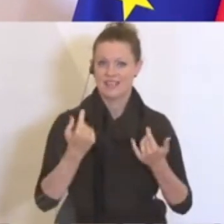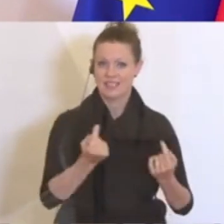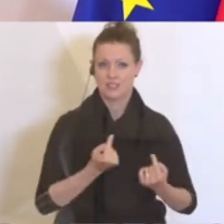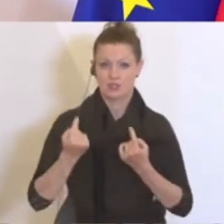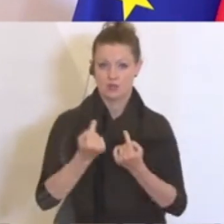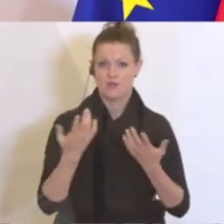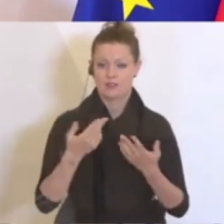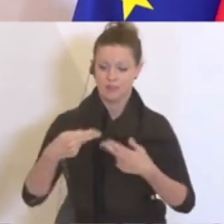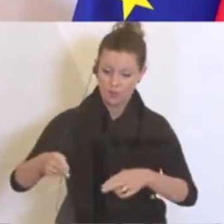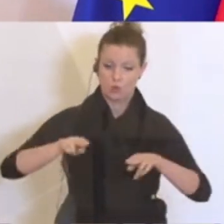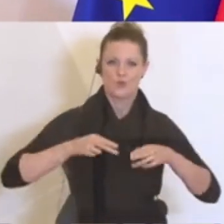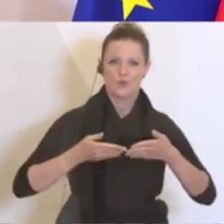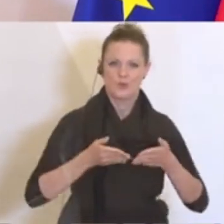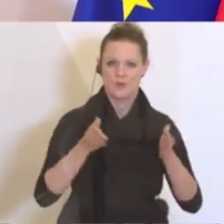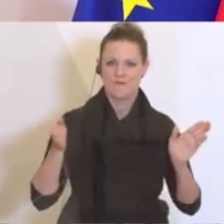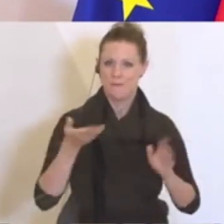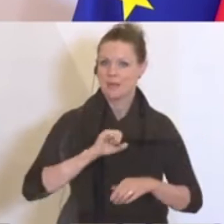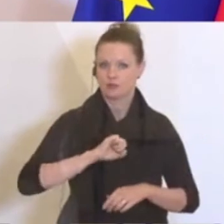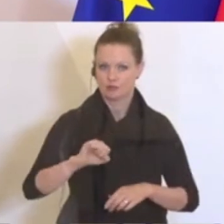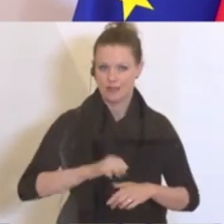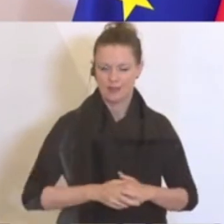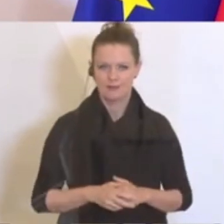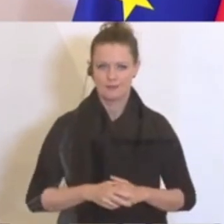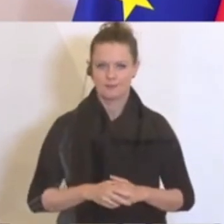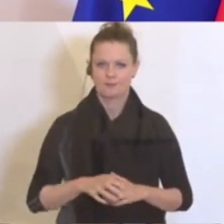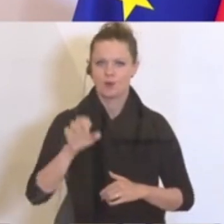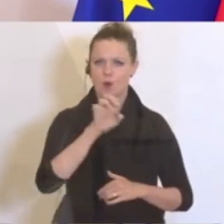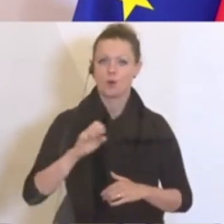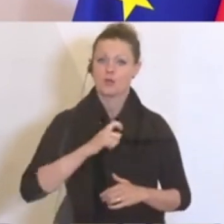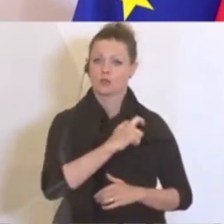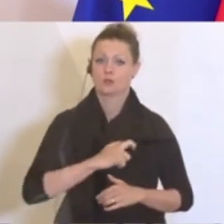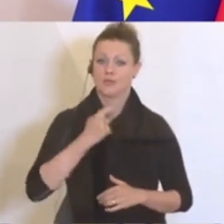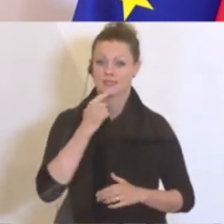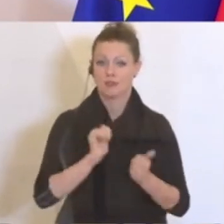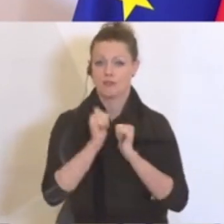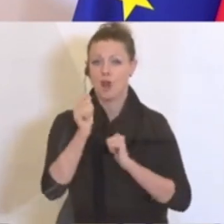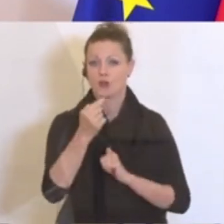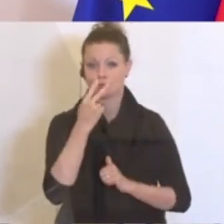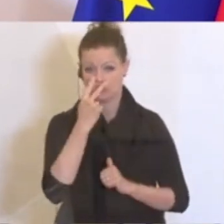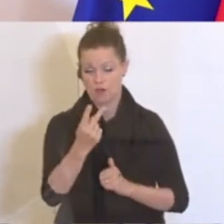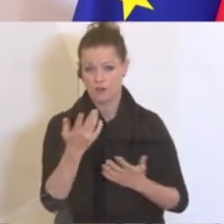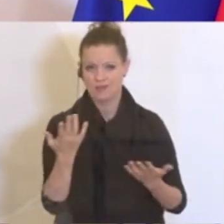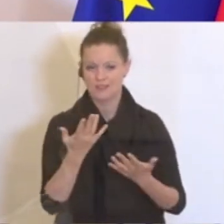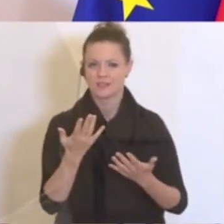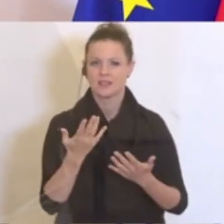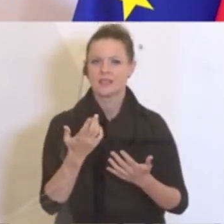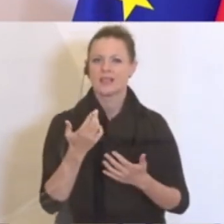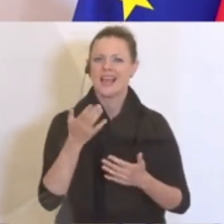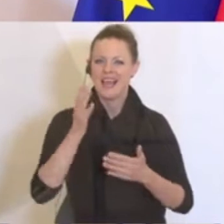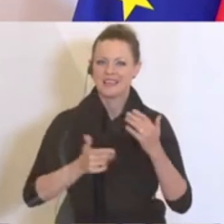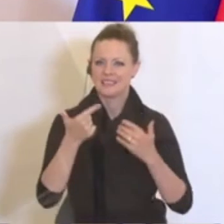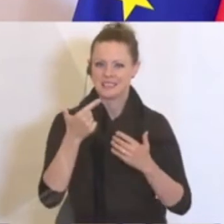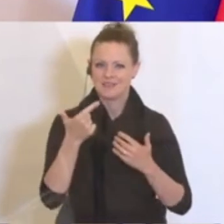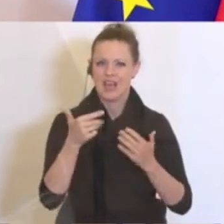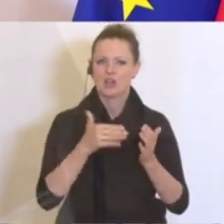schneller hochfahren zu können. Die Kommission meint in ihrer Prognose, dass Österreich Ende 2021 das